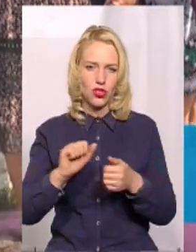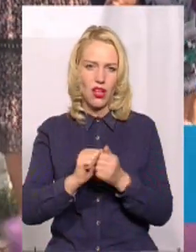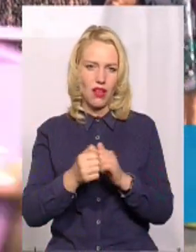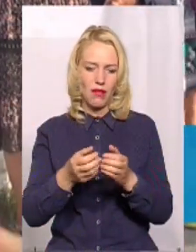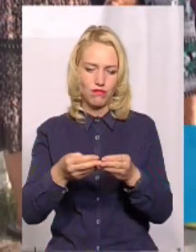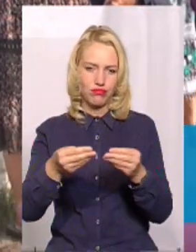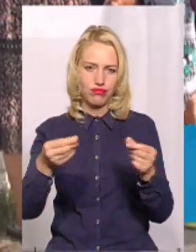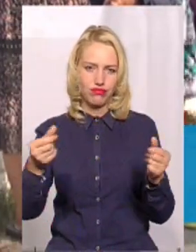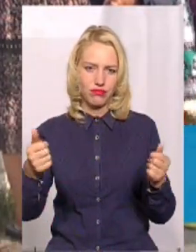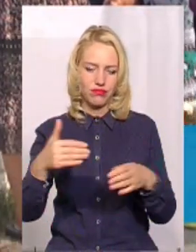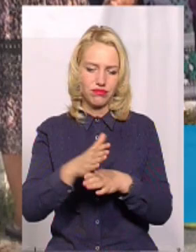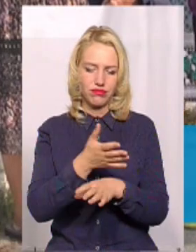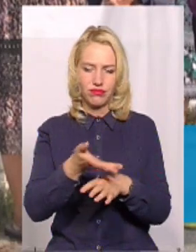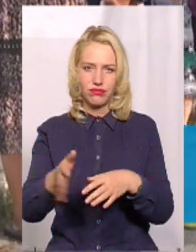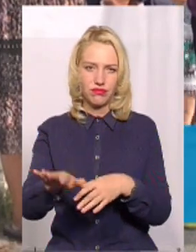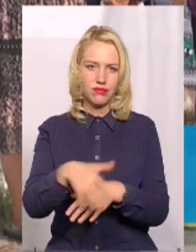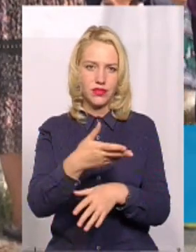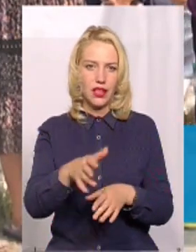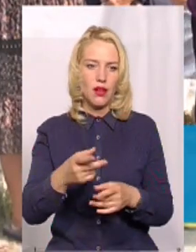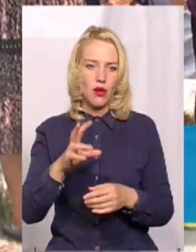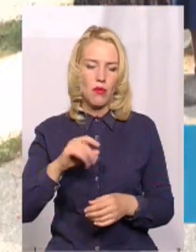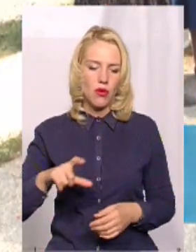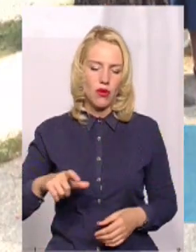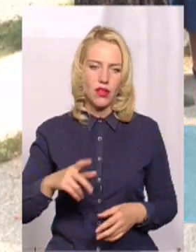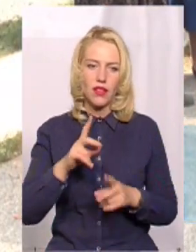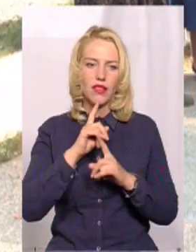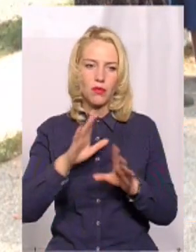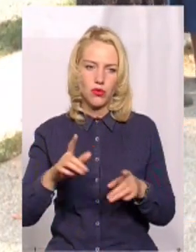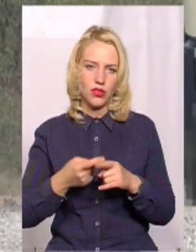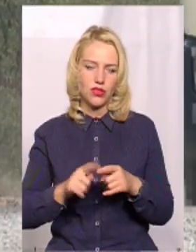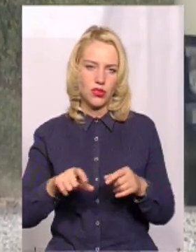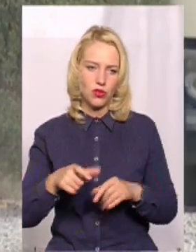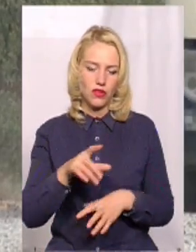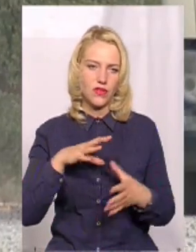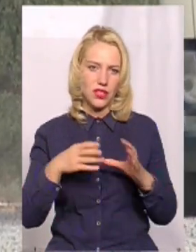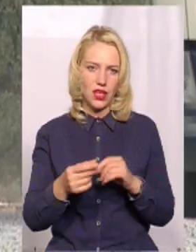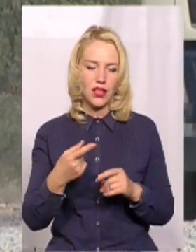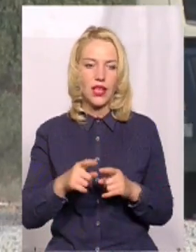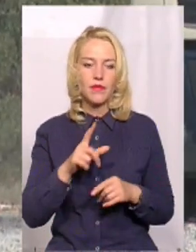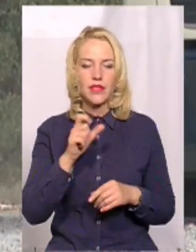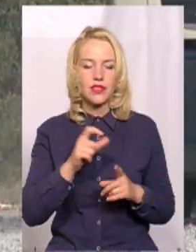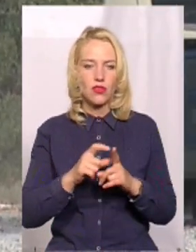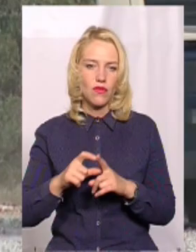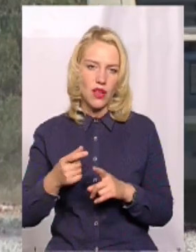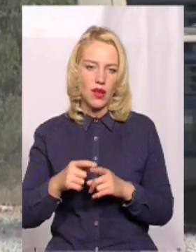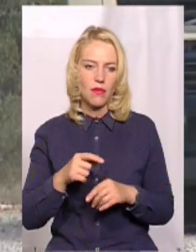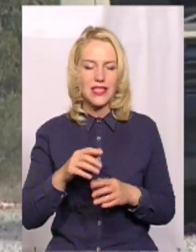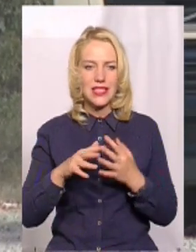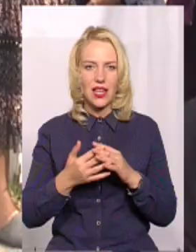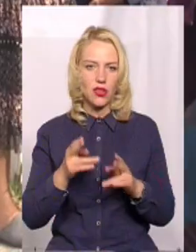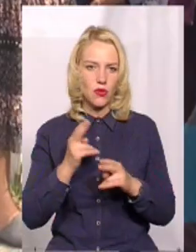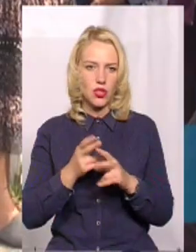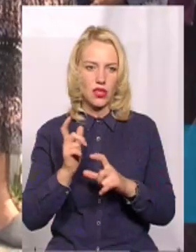розсипе цей камінь по обочинах і не буде тої дороги взагалі. За словами Олени Хміль, селянам дошкуляють